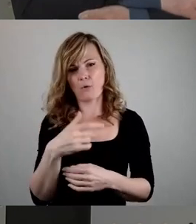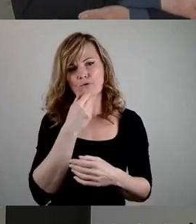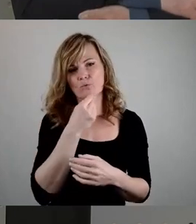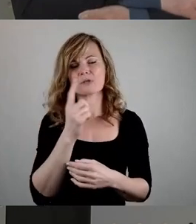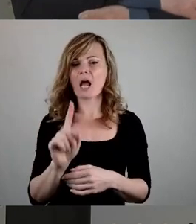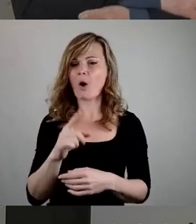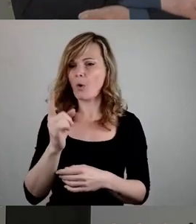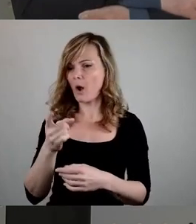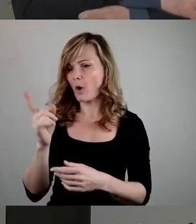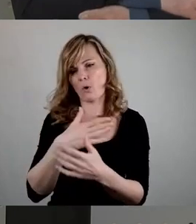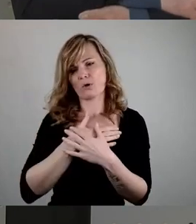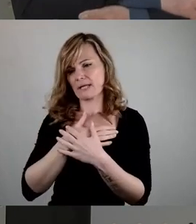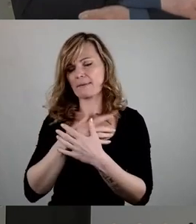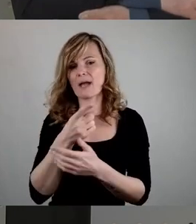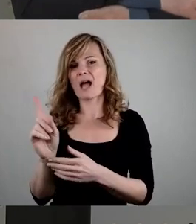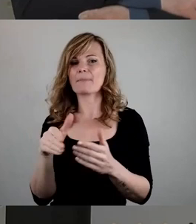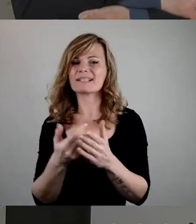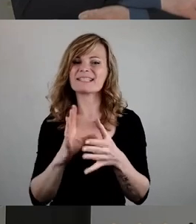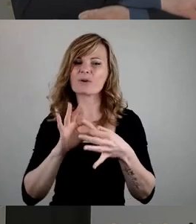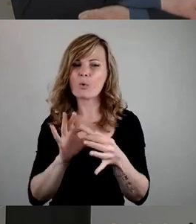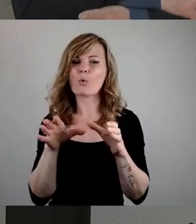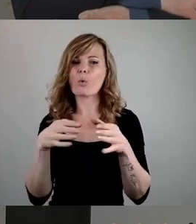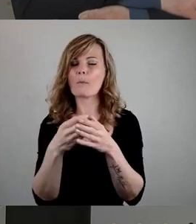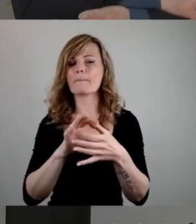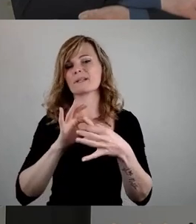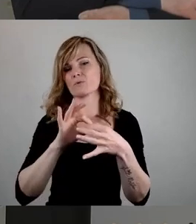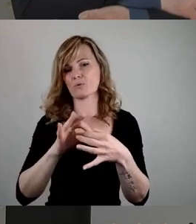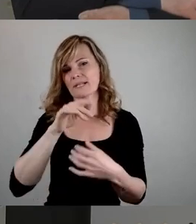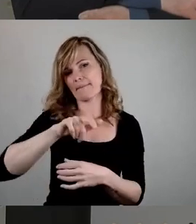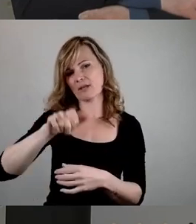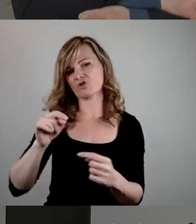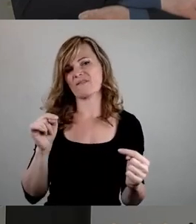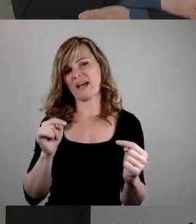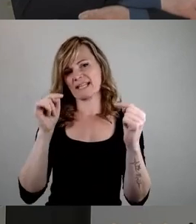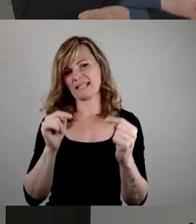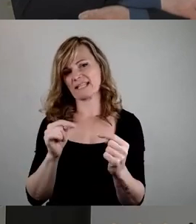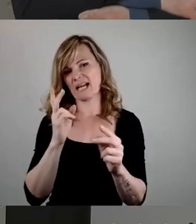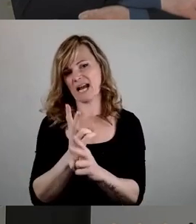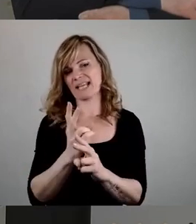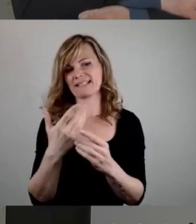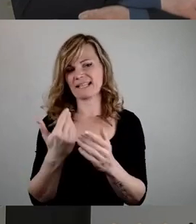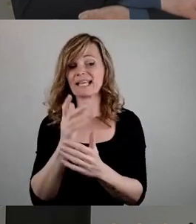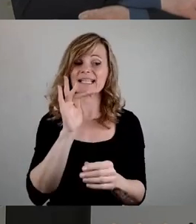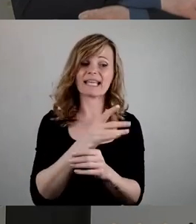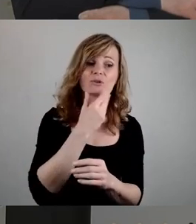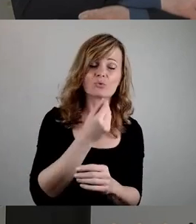ist das Ding mit dieser gruppenbezogenen Menschenfeindlichkeit, ob nun gegen Juden, Flüchtlinge, Schwule oder sonst wen,